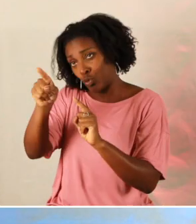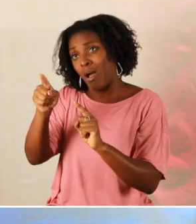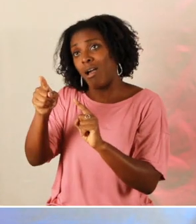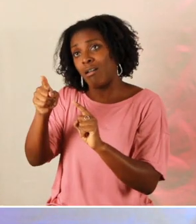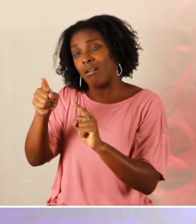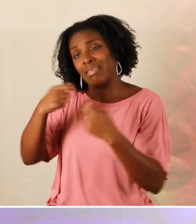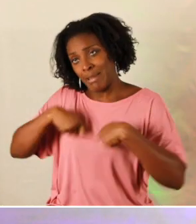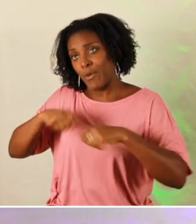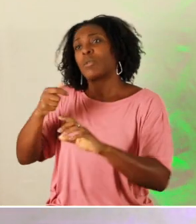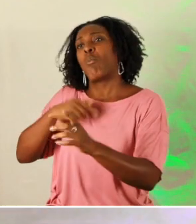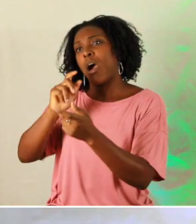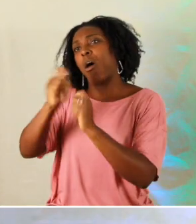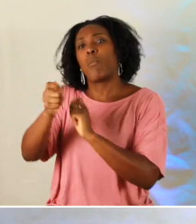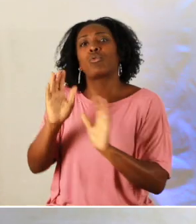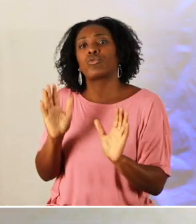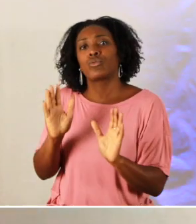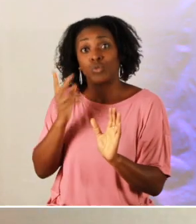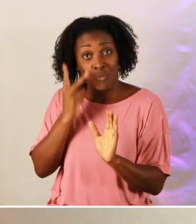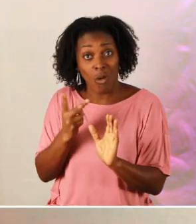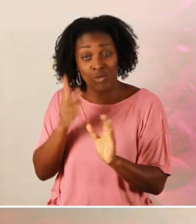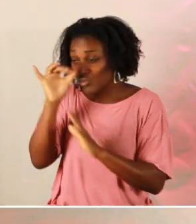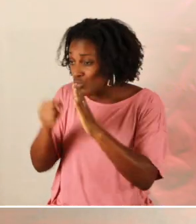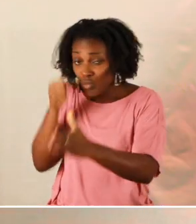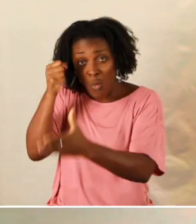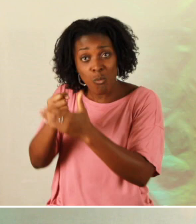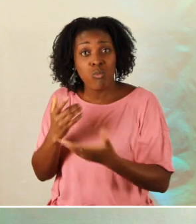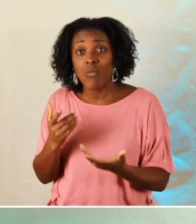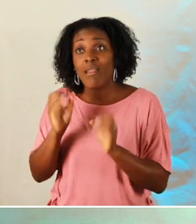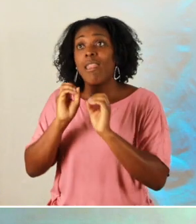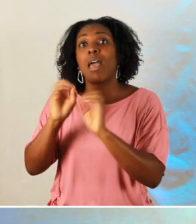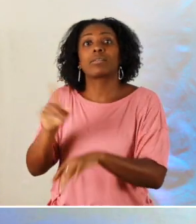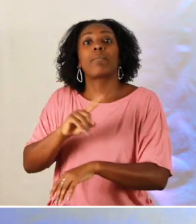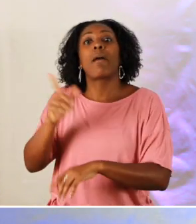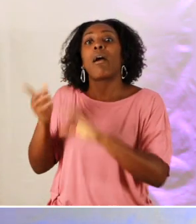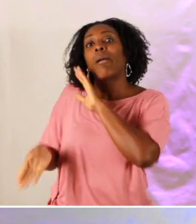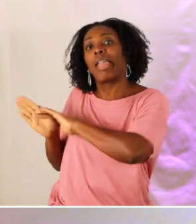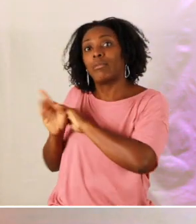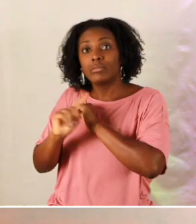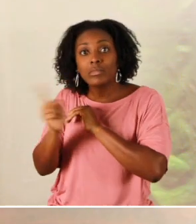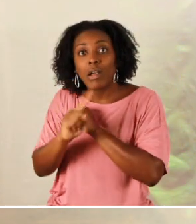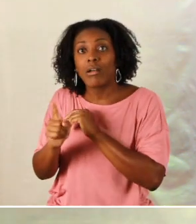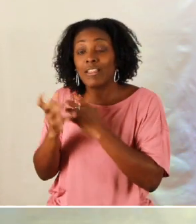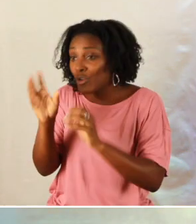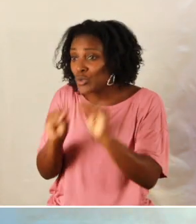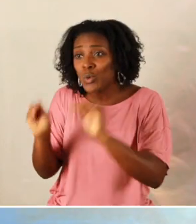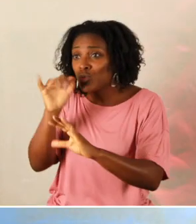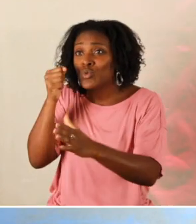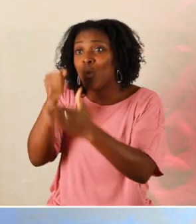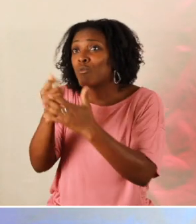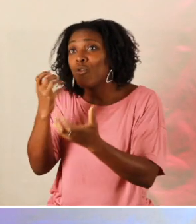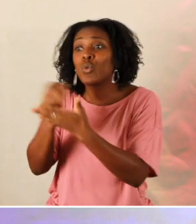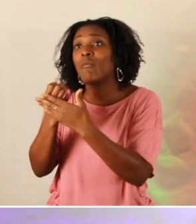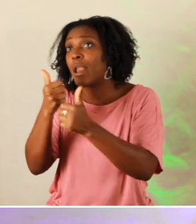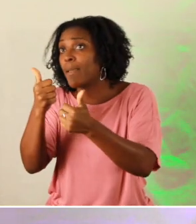de lui et s'il manque des choses quand je vais revenir je vais compléter on voit c'est un homme qui va jusqu'au bout de sa mission et qui dit je veux que